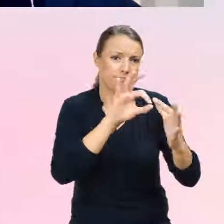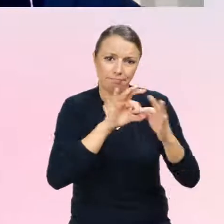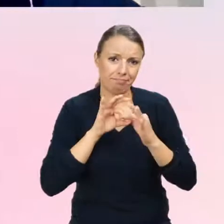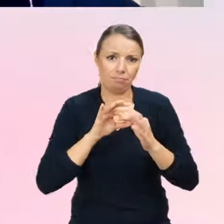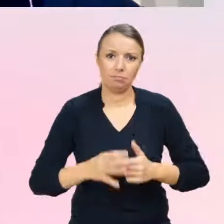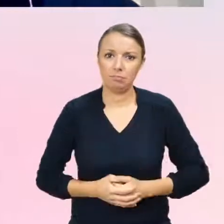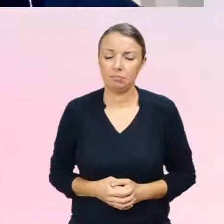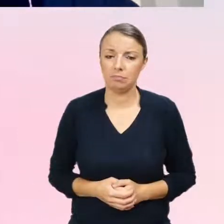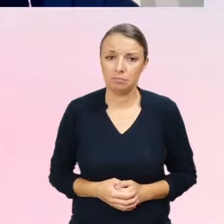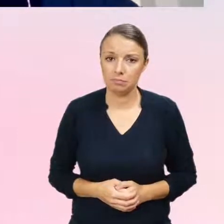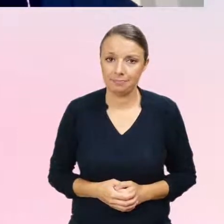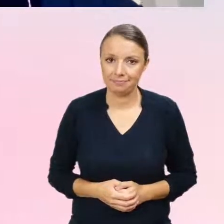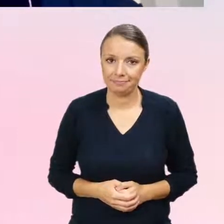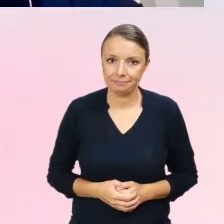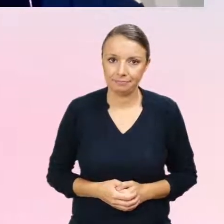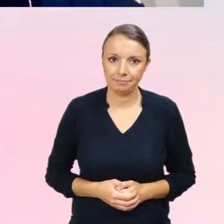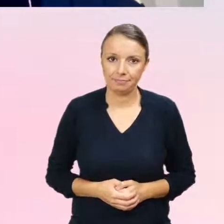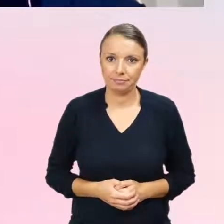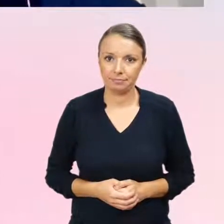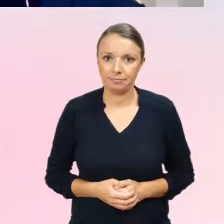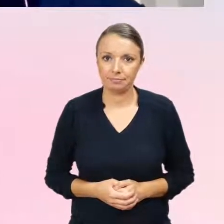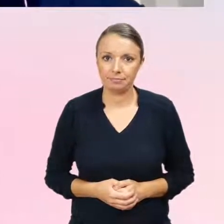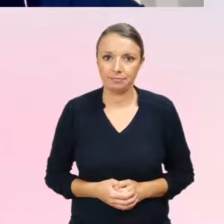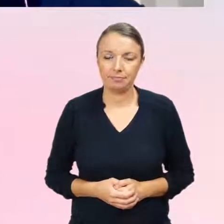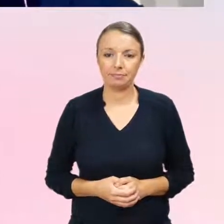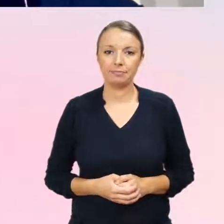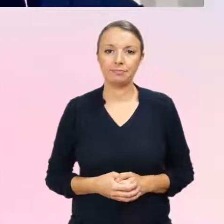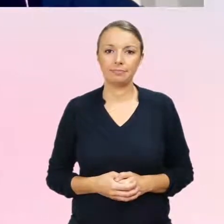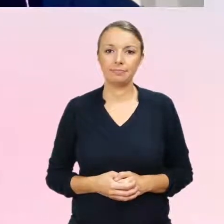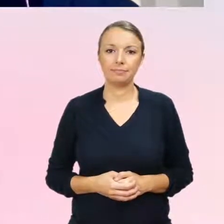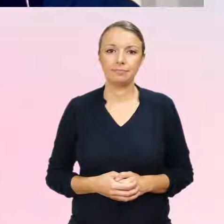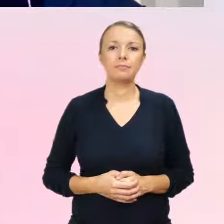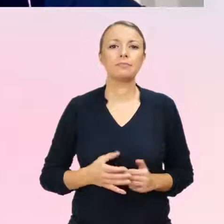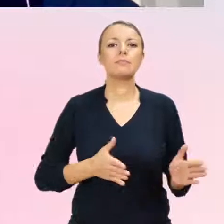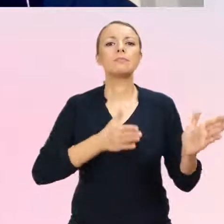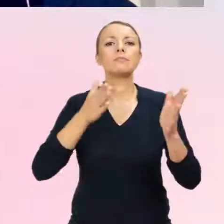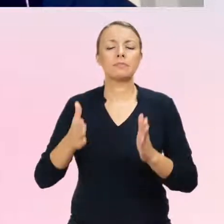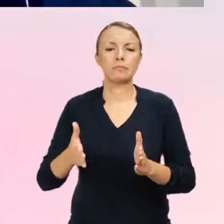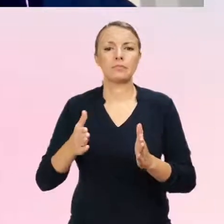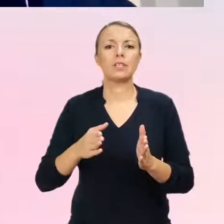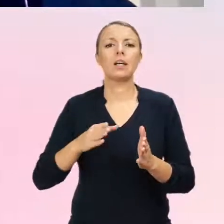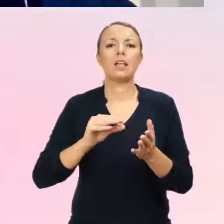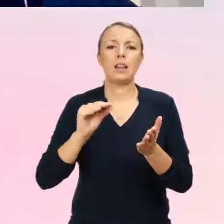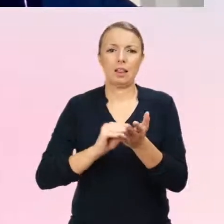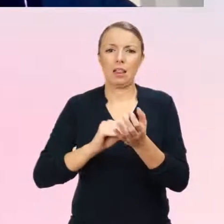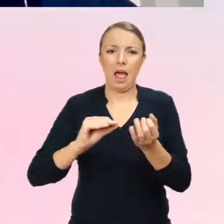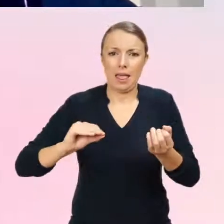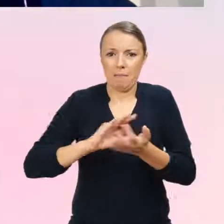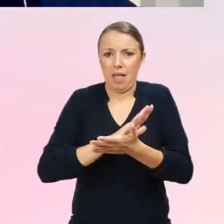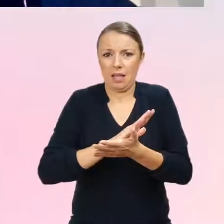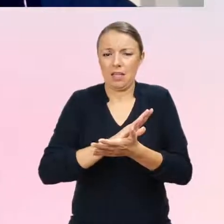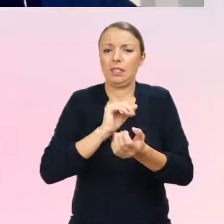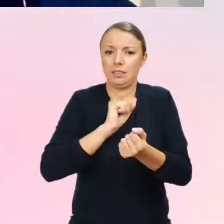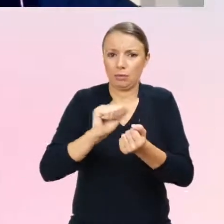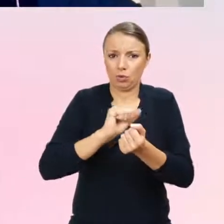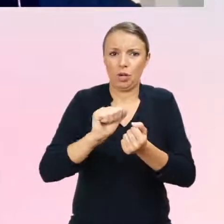przypadku objawów zaburzeń adaptacyjnych współwystępujących u osób